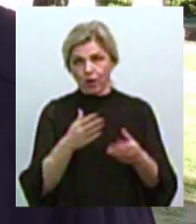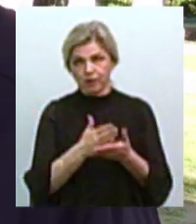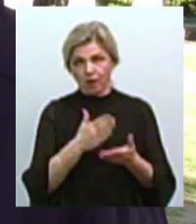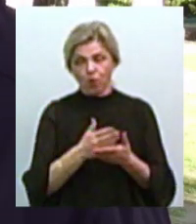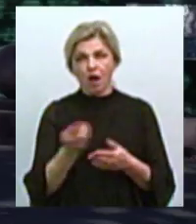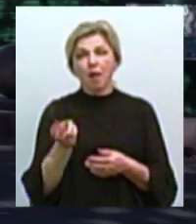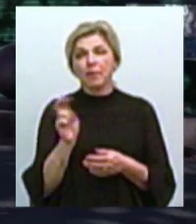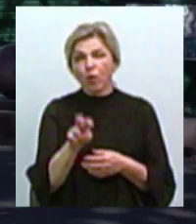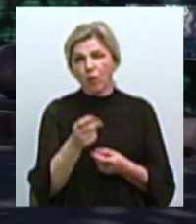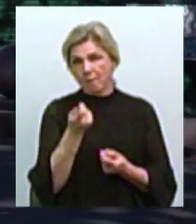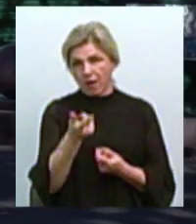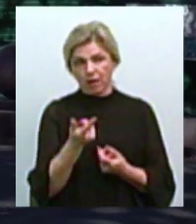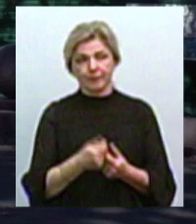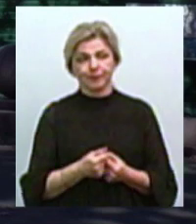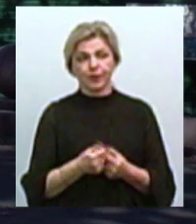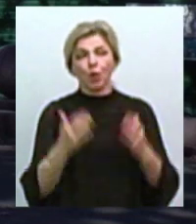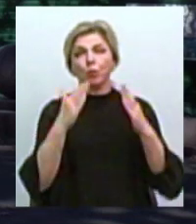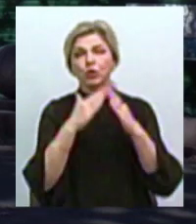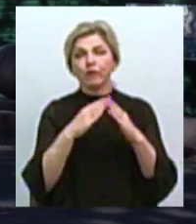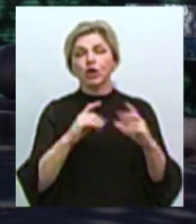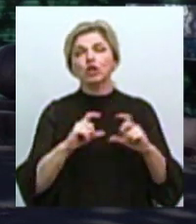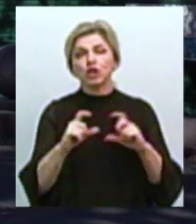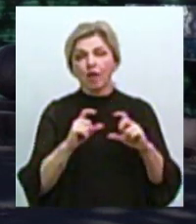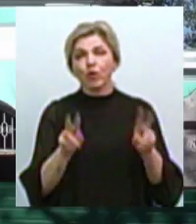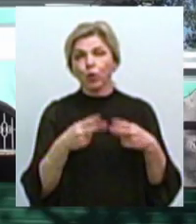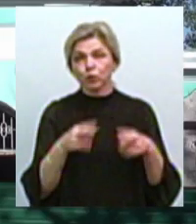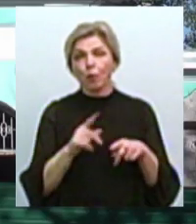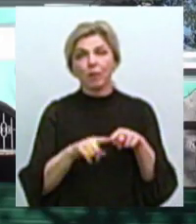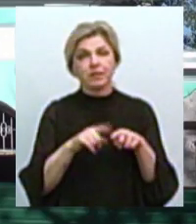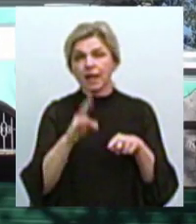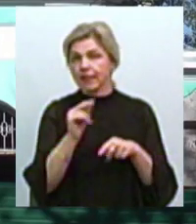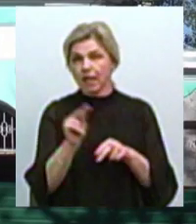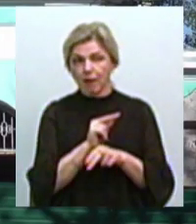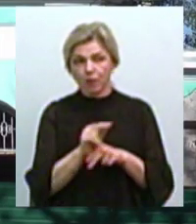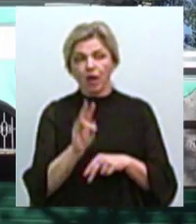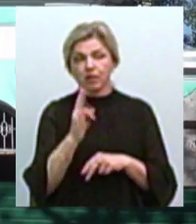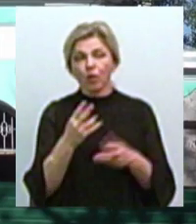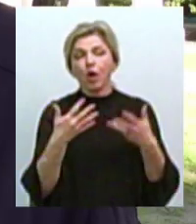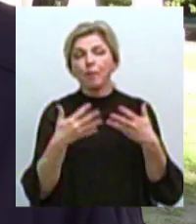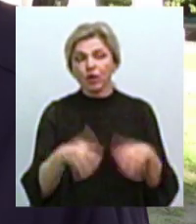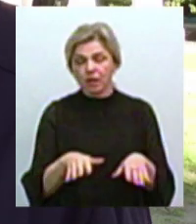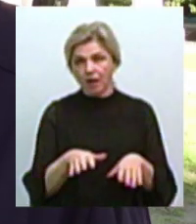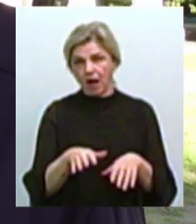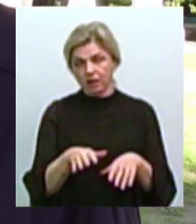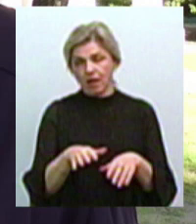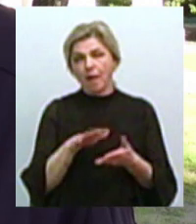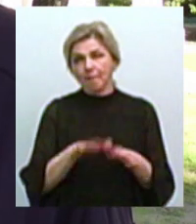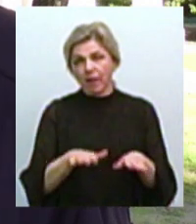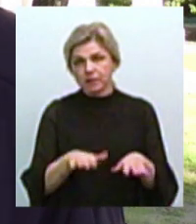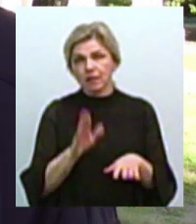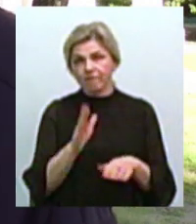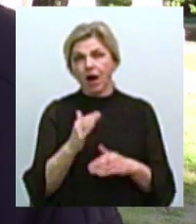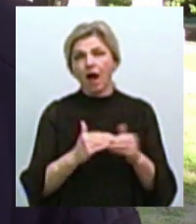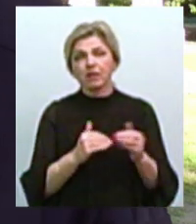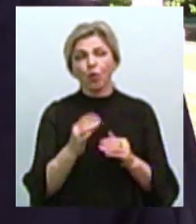одиниці. Якщо будівлю шахового клубу якнайшвидше не відновлять, то Миколаючина втратить позиції у кількох вікових категоріях, каже Андрій Пунін.